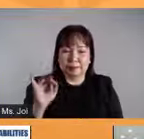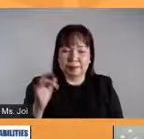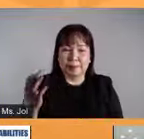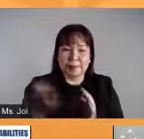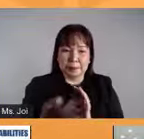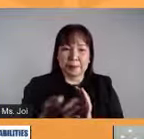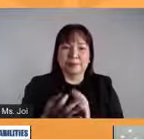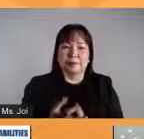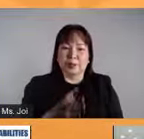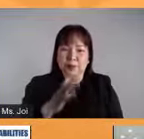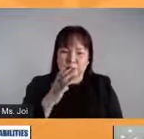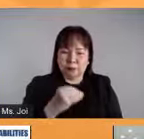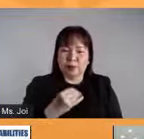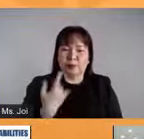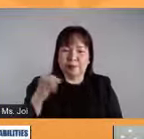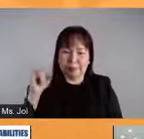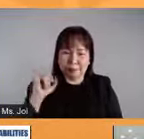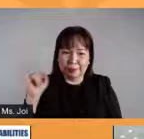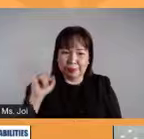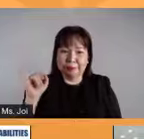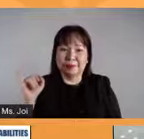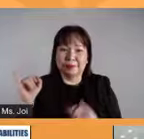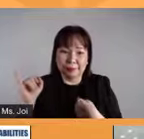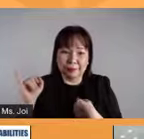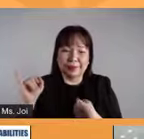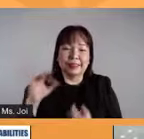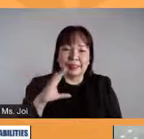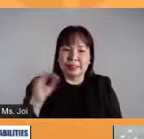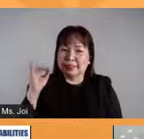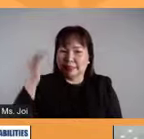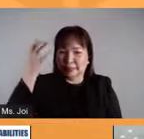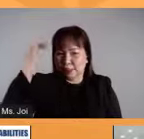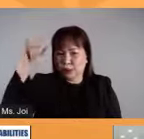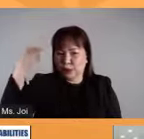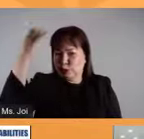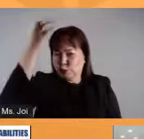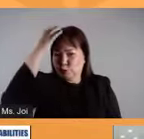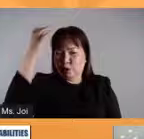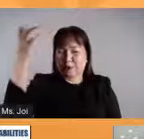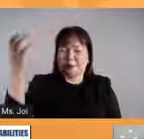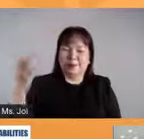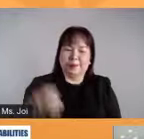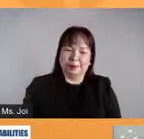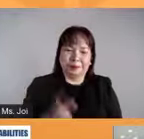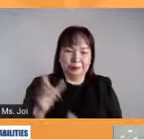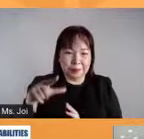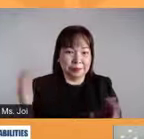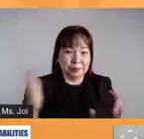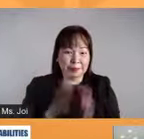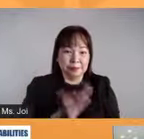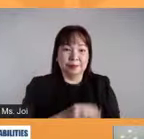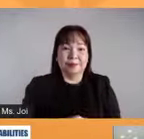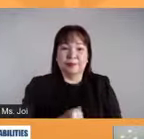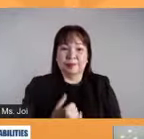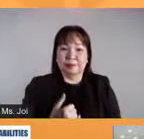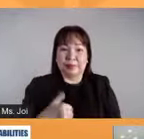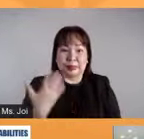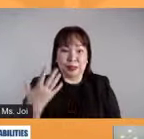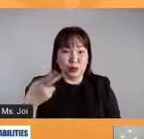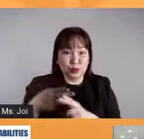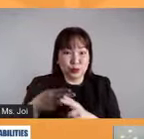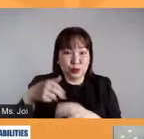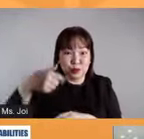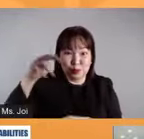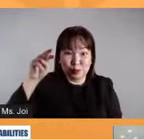interpreters na si Ms. Joy Villarreal at si Mr. Jimuel Jopson. Sa lunes na yung eleksyon natin,